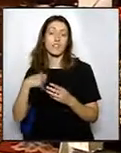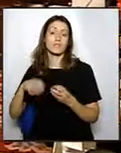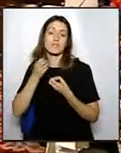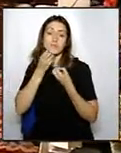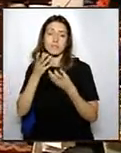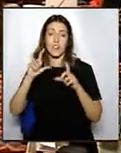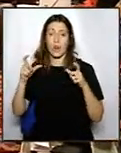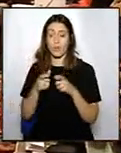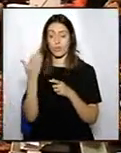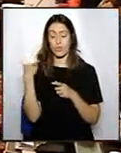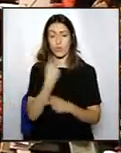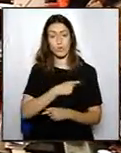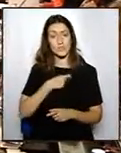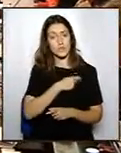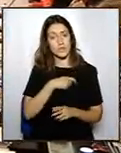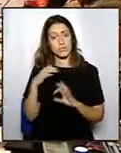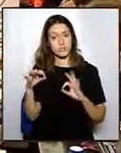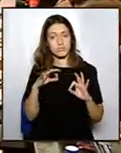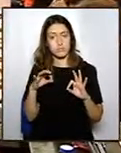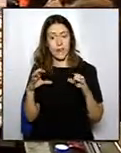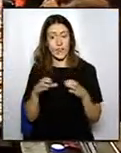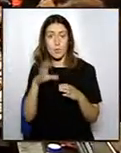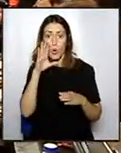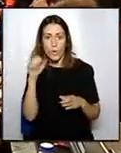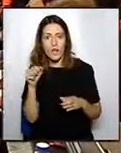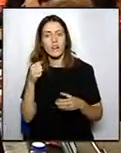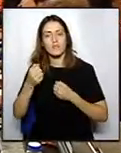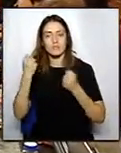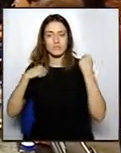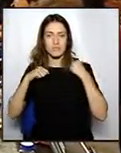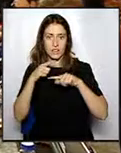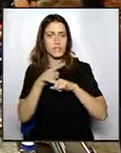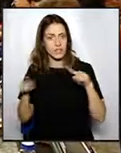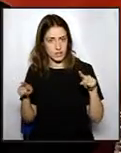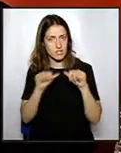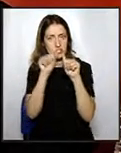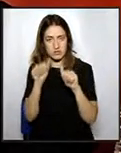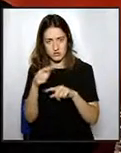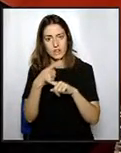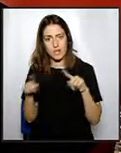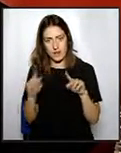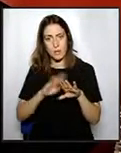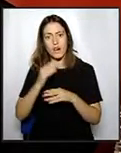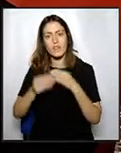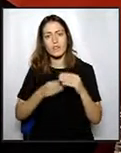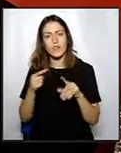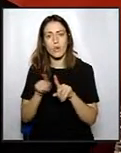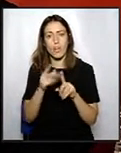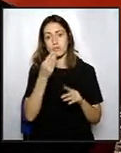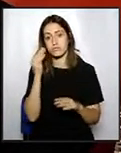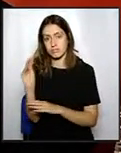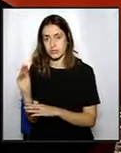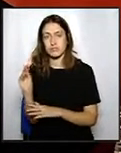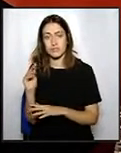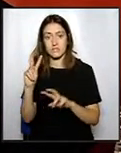la comissió que vam tenir que l'equip de govern actuaria d'una altra manera amb el tema de donar aquestes bonificacions a les entitats esportives